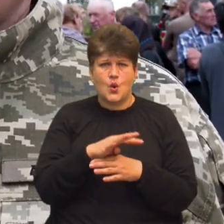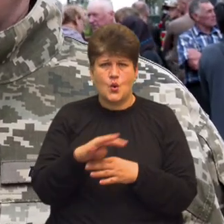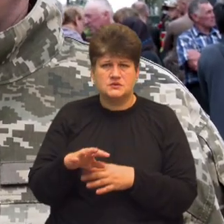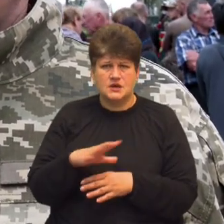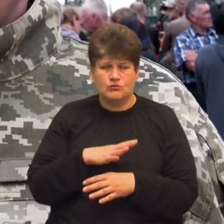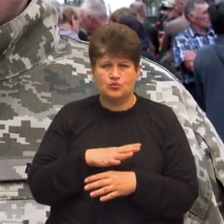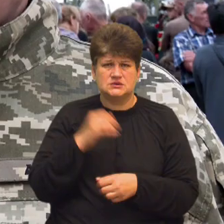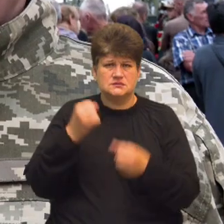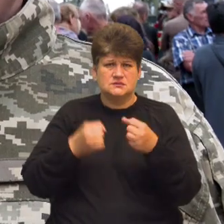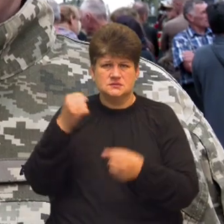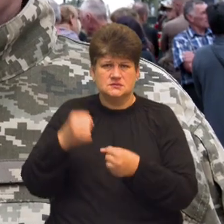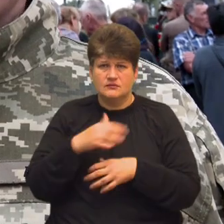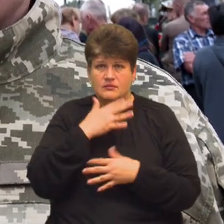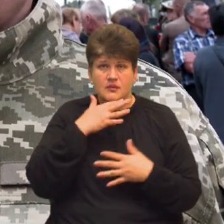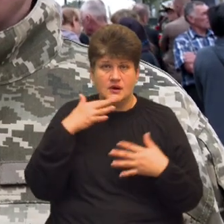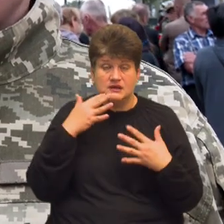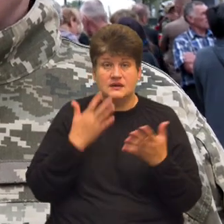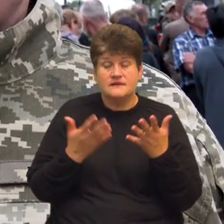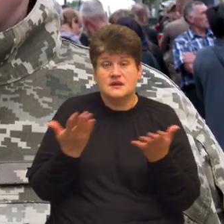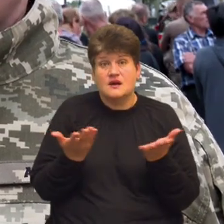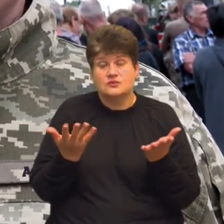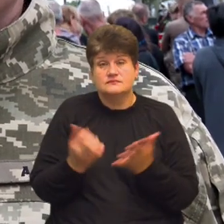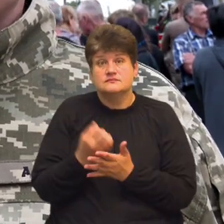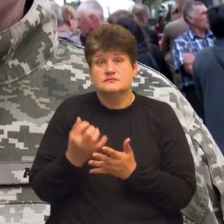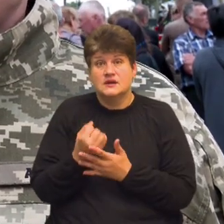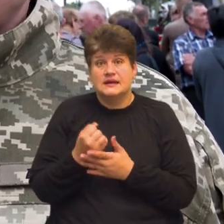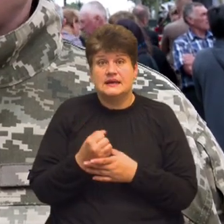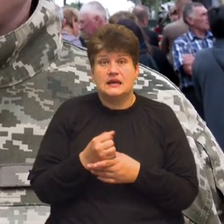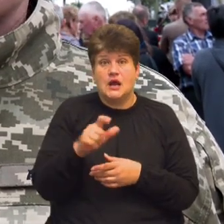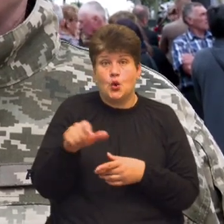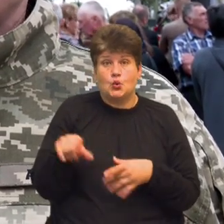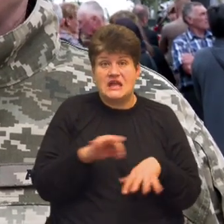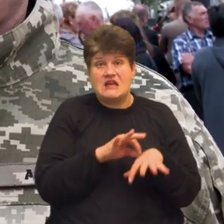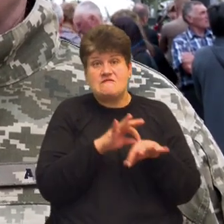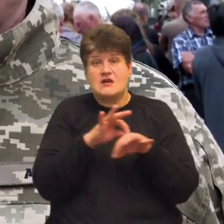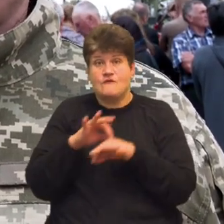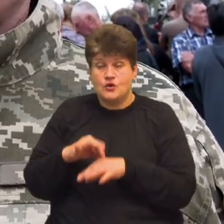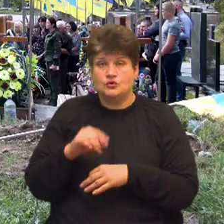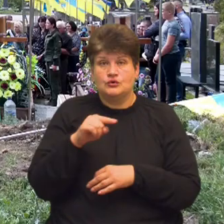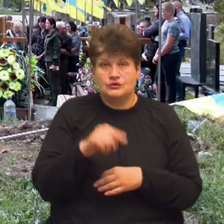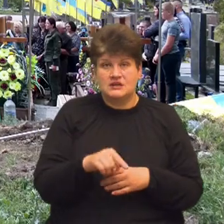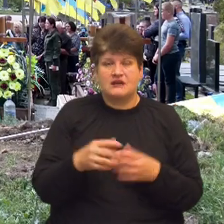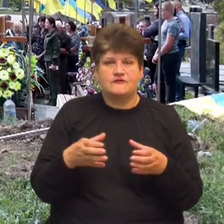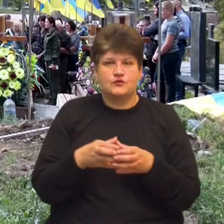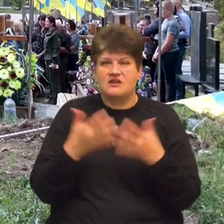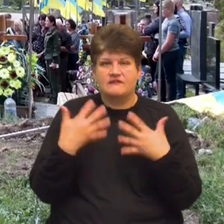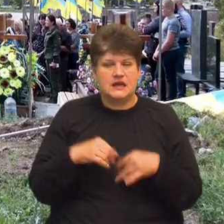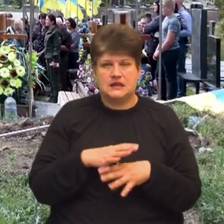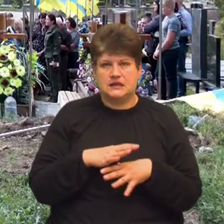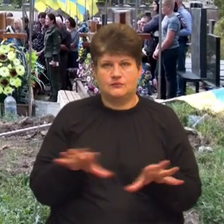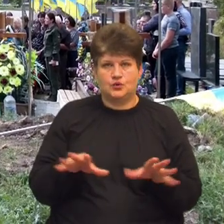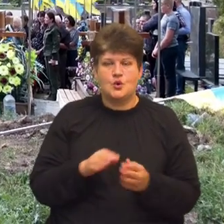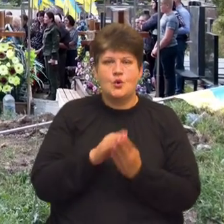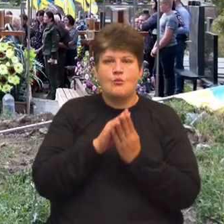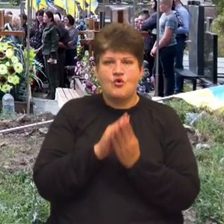їх крили, але він якось виходив і людей виводив, так що в них у зводі втрат не було. Поховали Олександра на